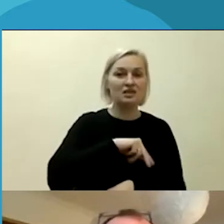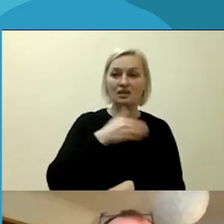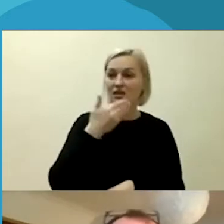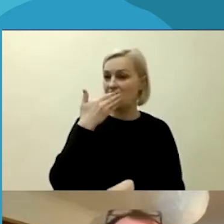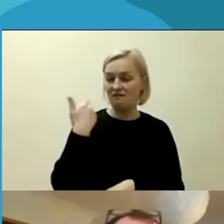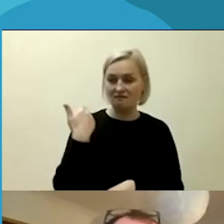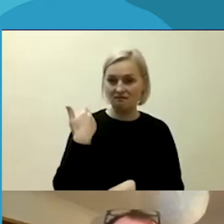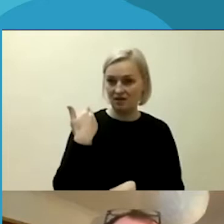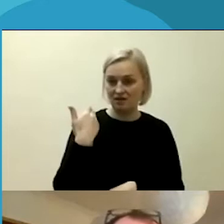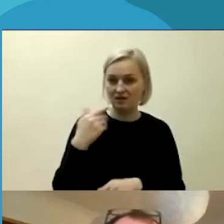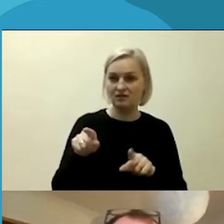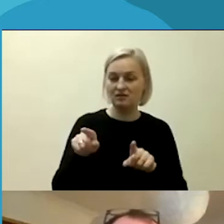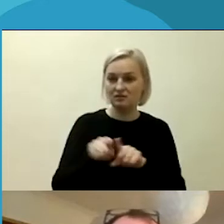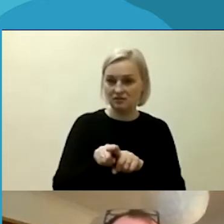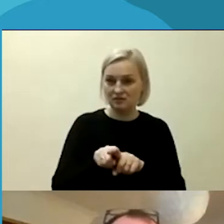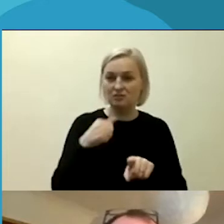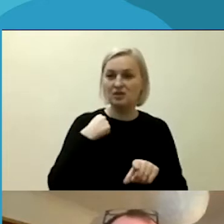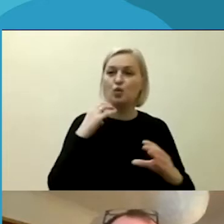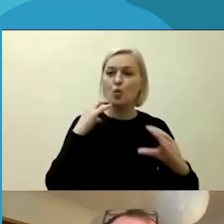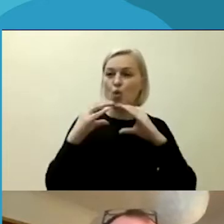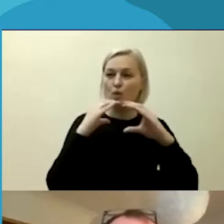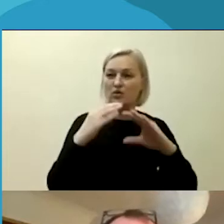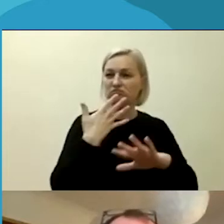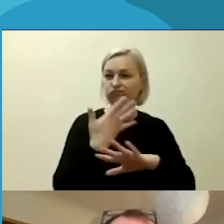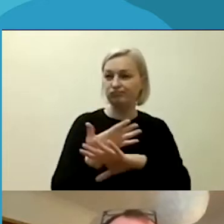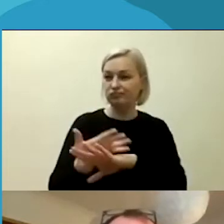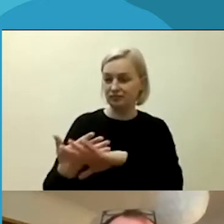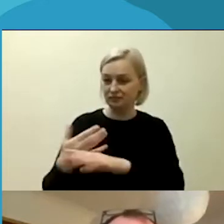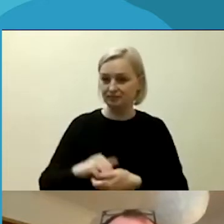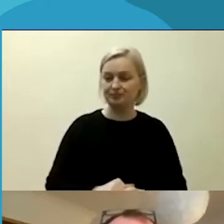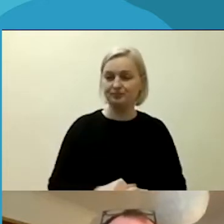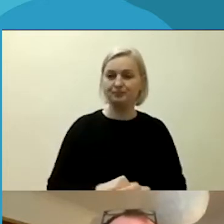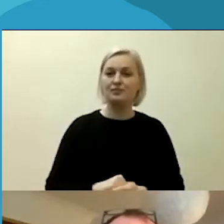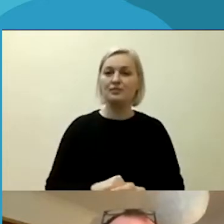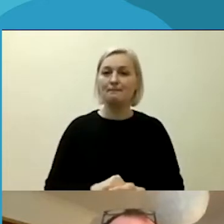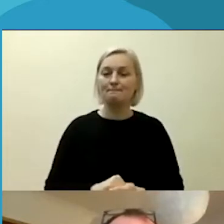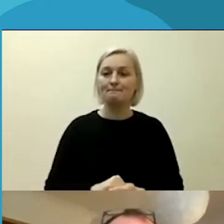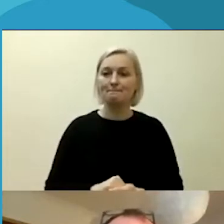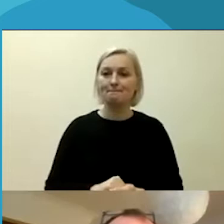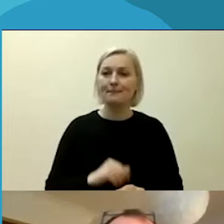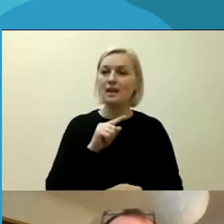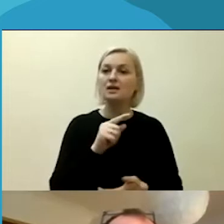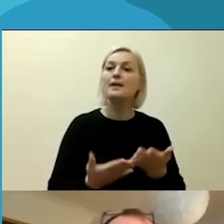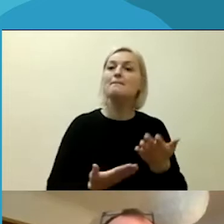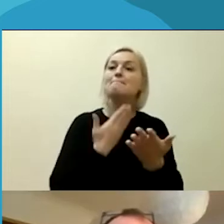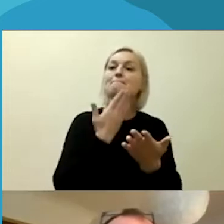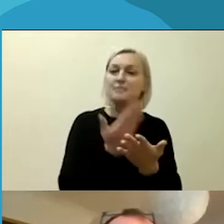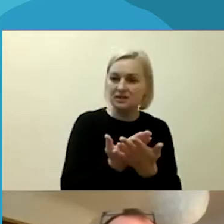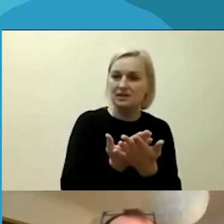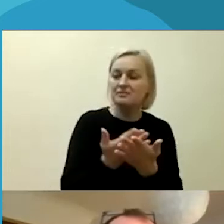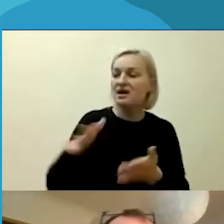netinkamai iškomunikuoji. Tad kaip visą tai pateikiama visuomeniai.